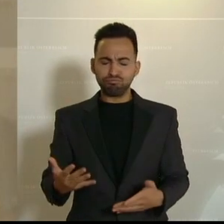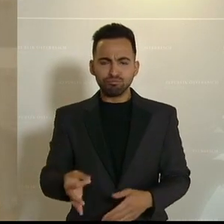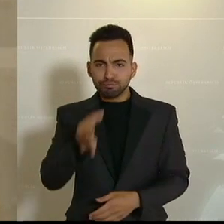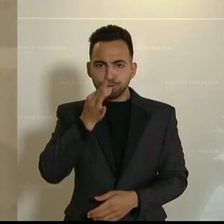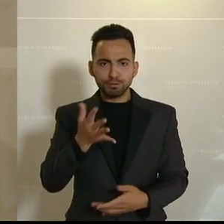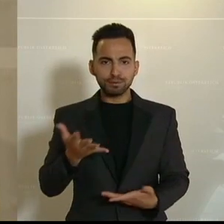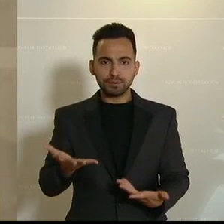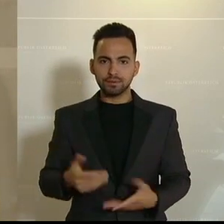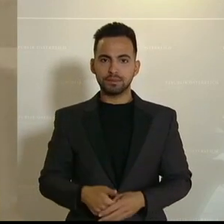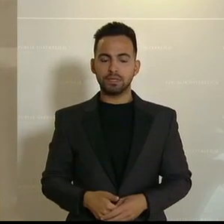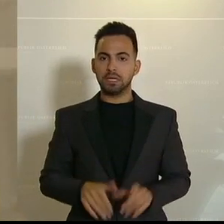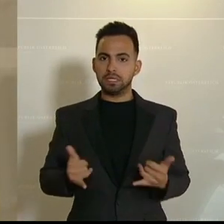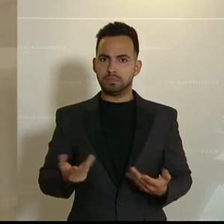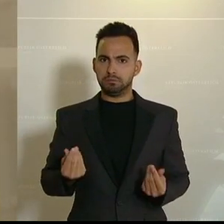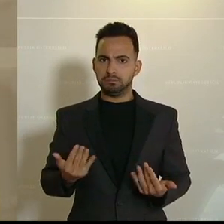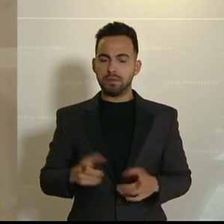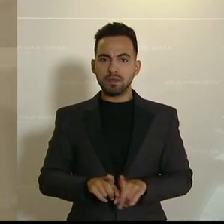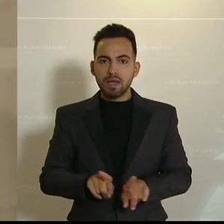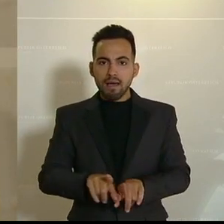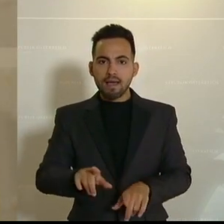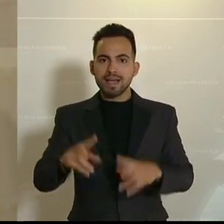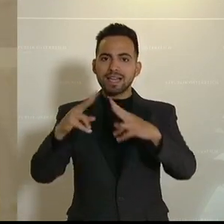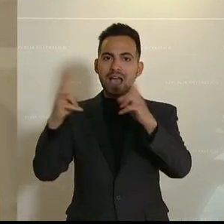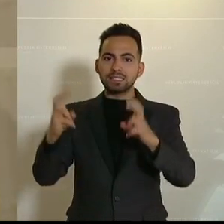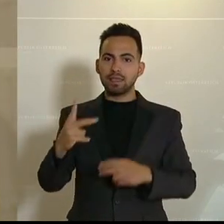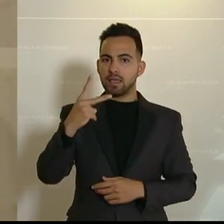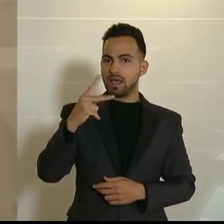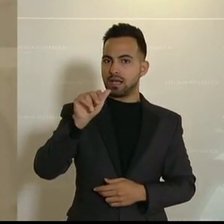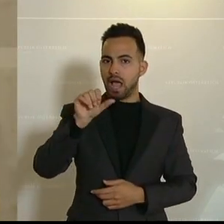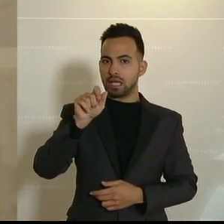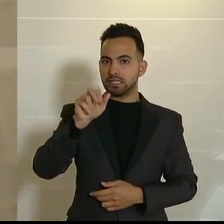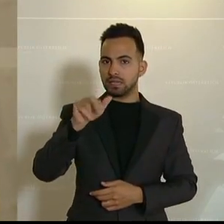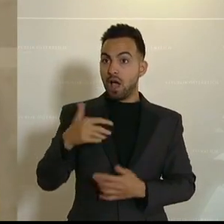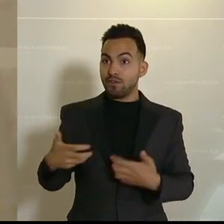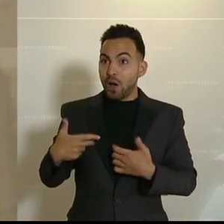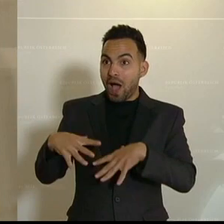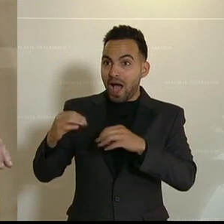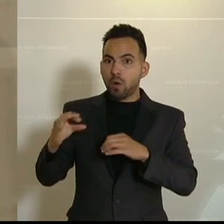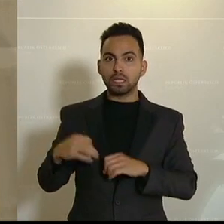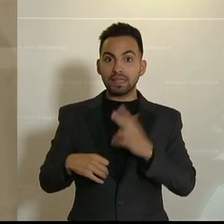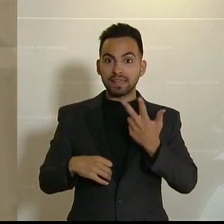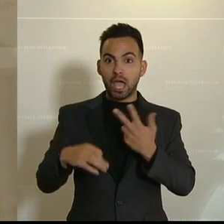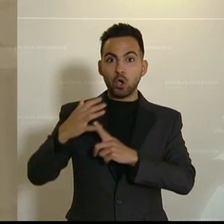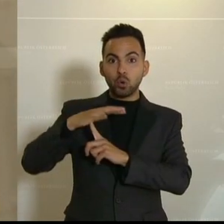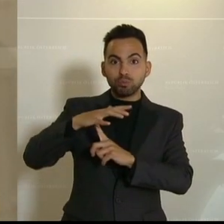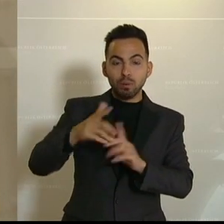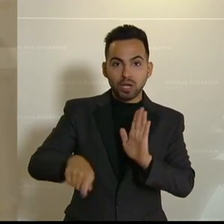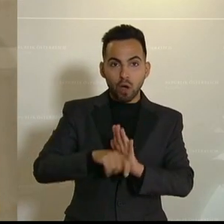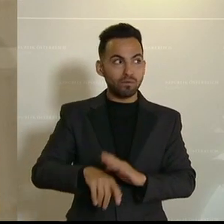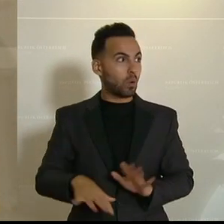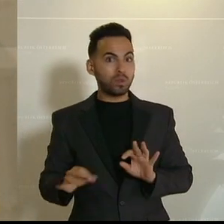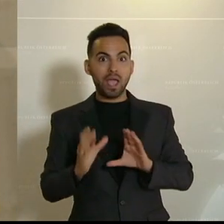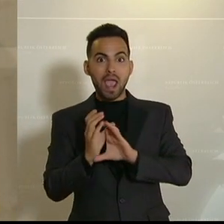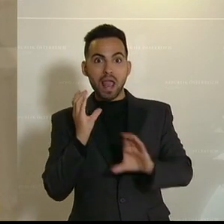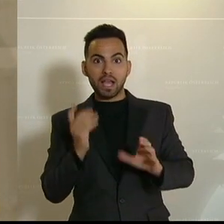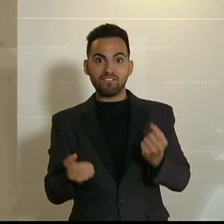Und da können wir uns jetzt freuen, dass wir die eine oder andere Kaserne herrichten oder drei Hubschrauber kaufen oder fünf LKWs, da bewegen wir uns in einer Dimension,